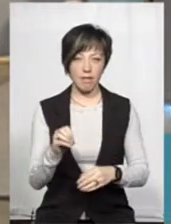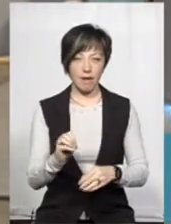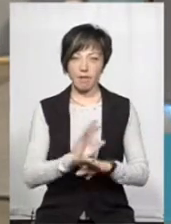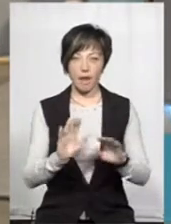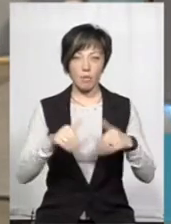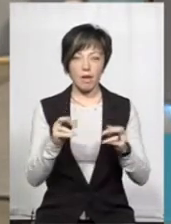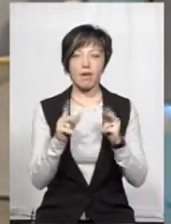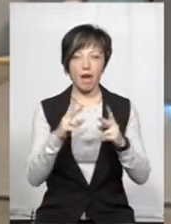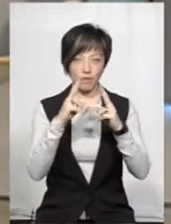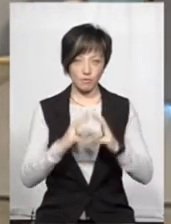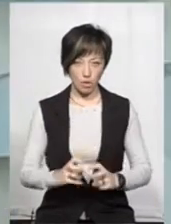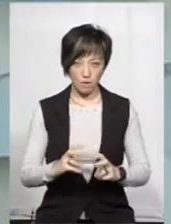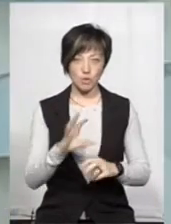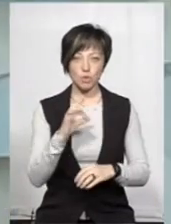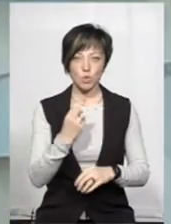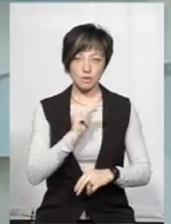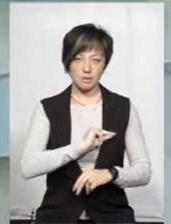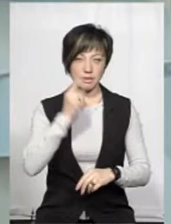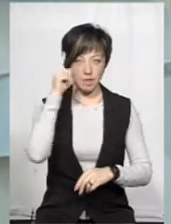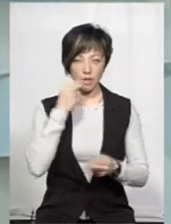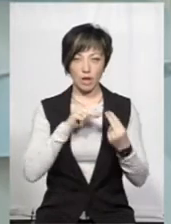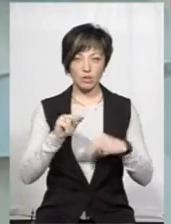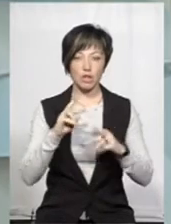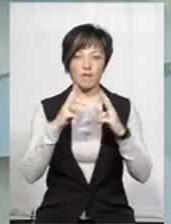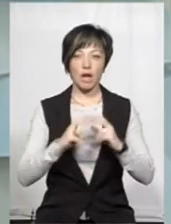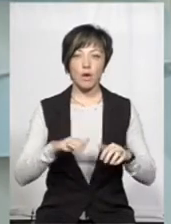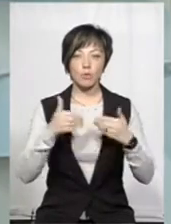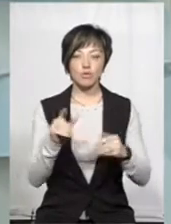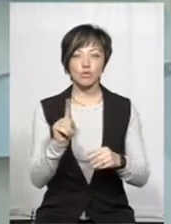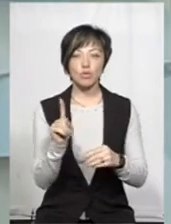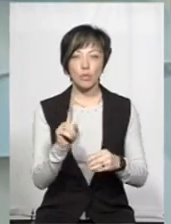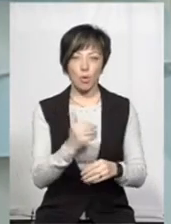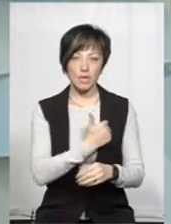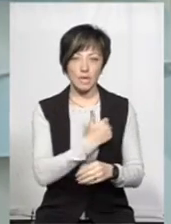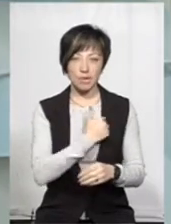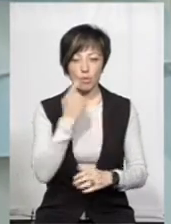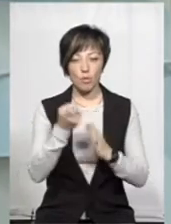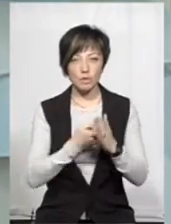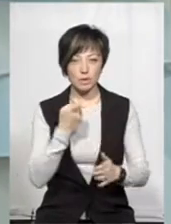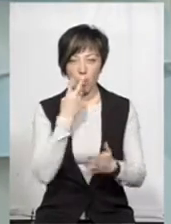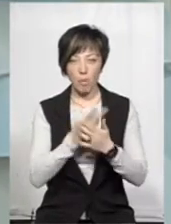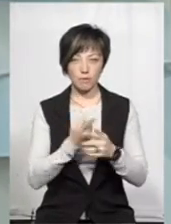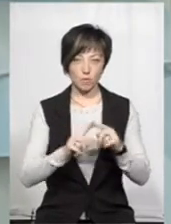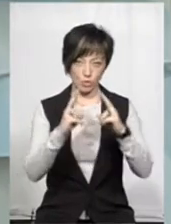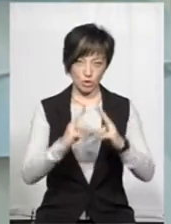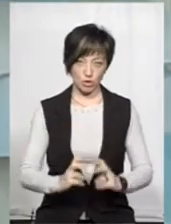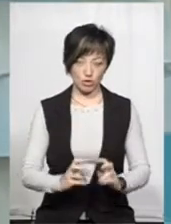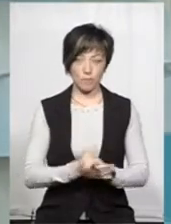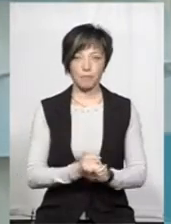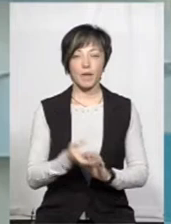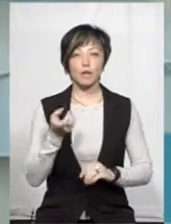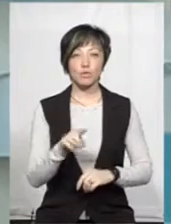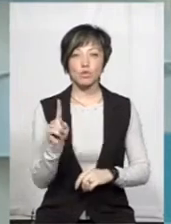рекомендації, як вивчати, так, соціологи краще знають, як вивчати, а рекомендації щодо того, що ми би хотіли побачити у цьому дослідженні.